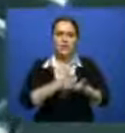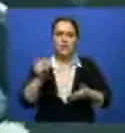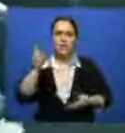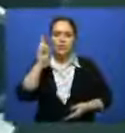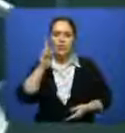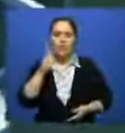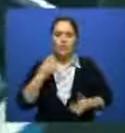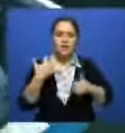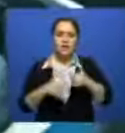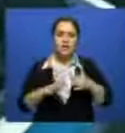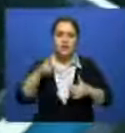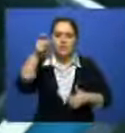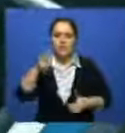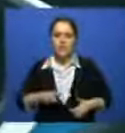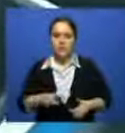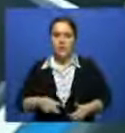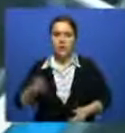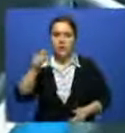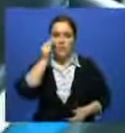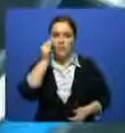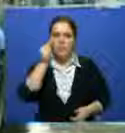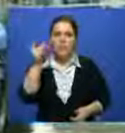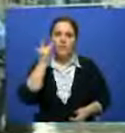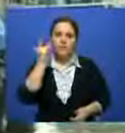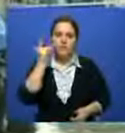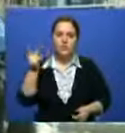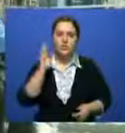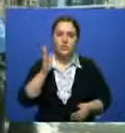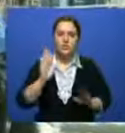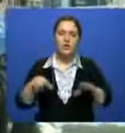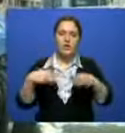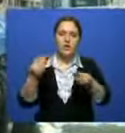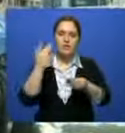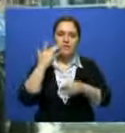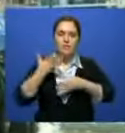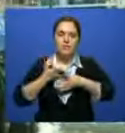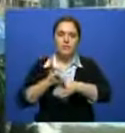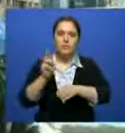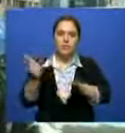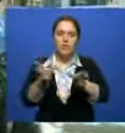неравнодушные горожане. Но даже при этом мужчина старается делиться излишками с такими же, как он.